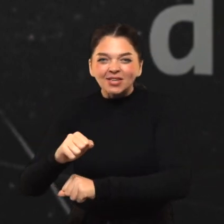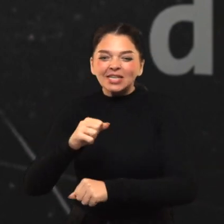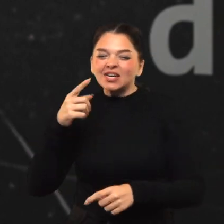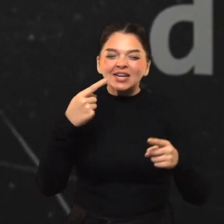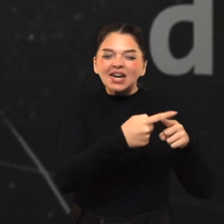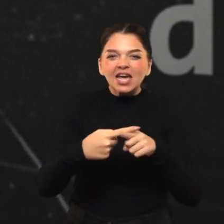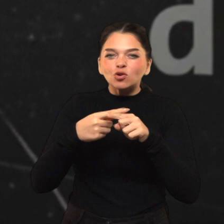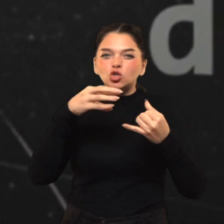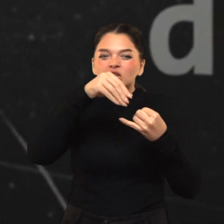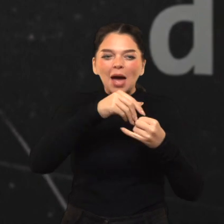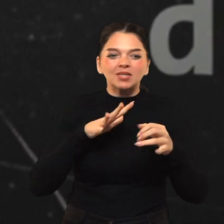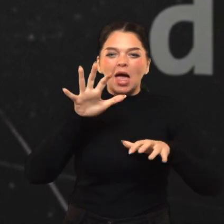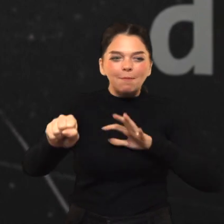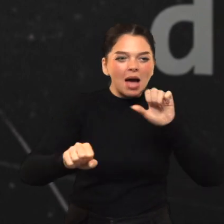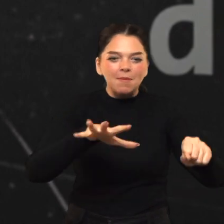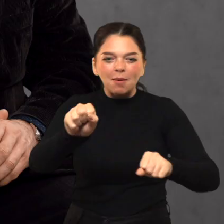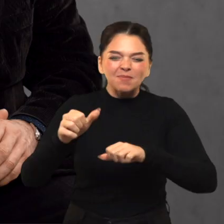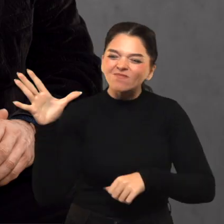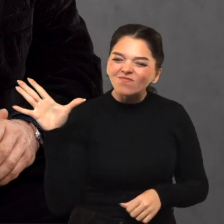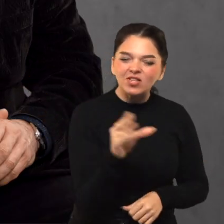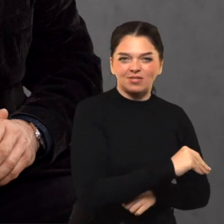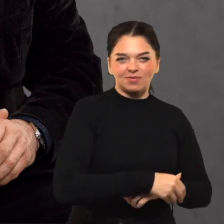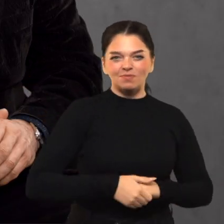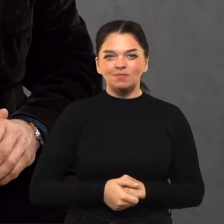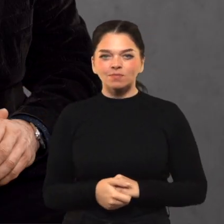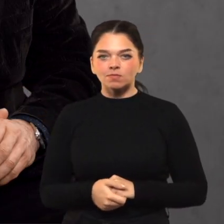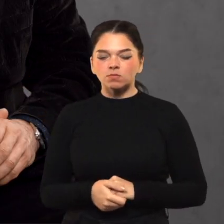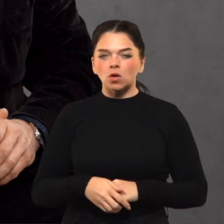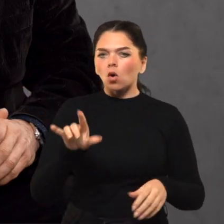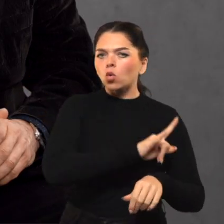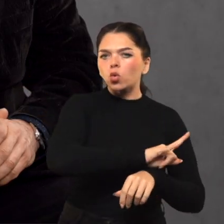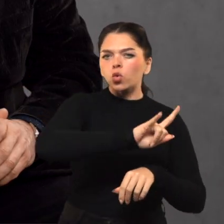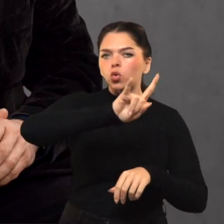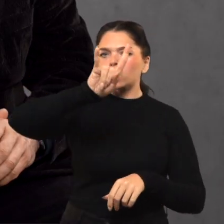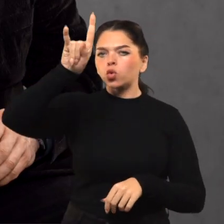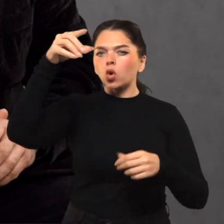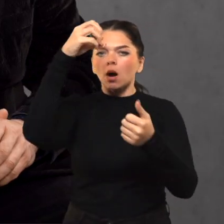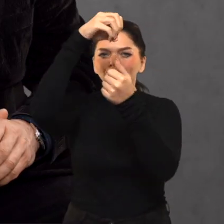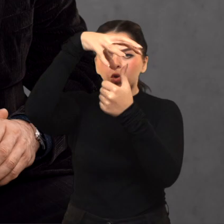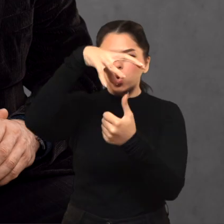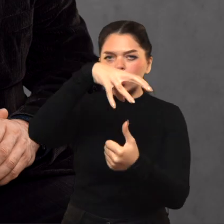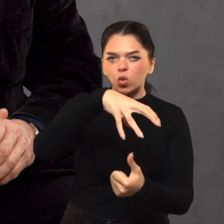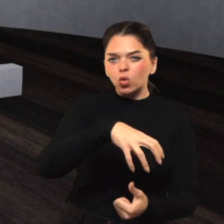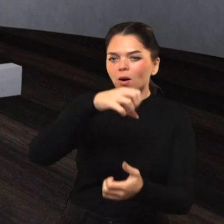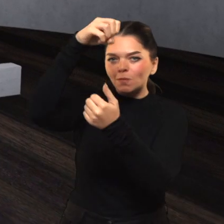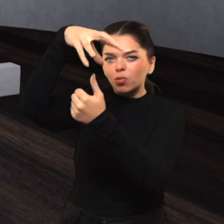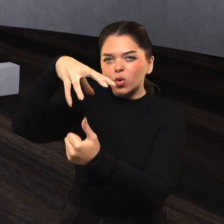graikų divam žinomas žemės. prasarinda lėktuvai, iššoka parašūtininkai, Julius